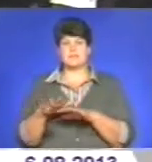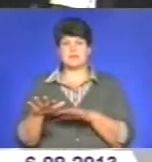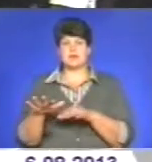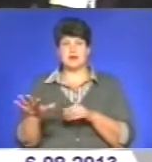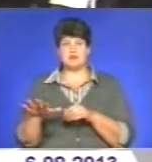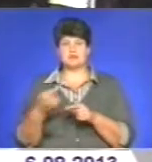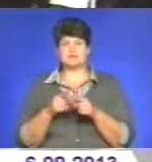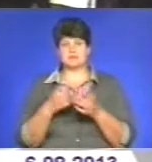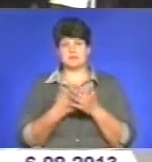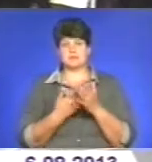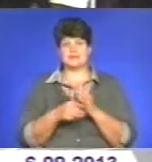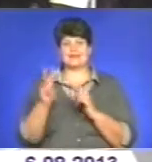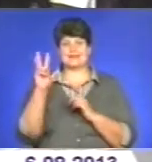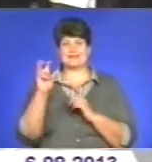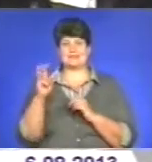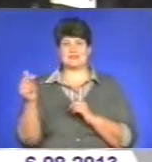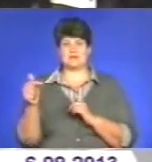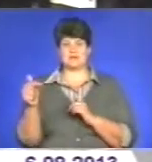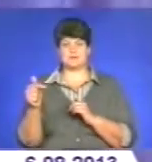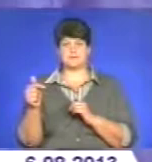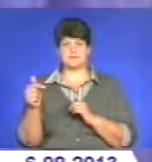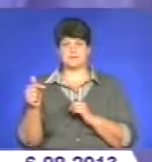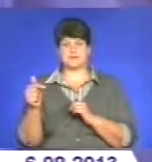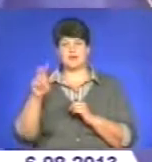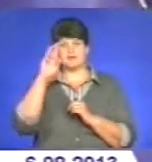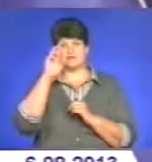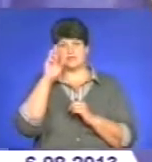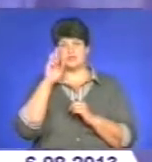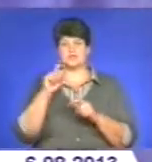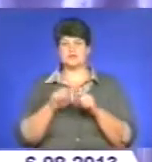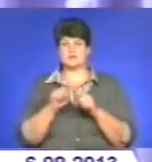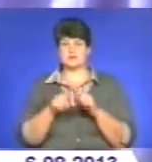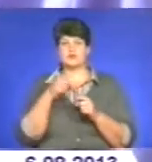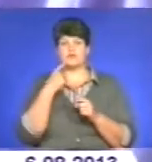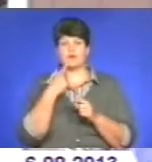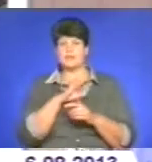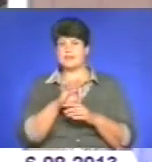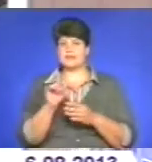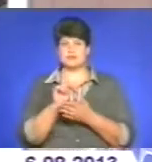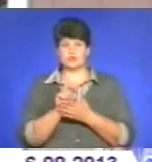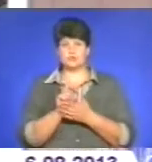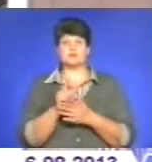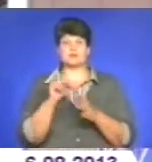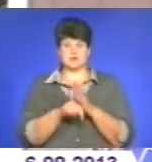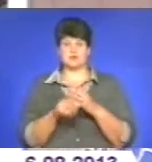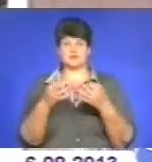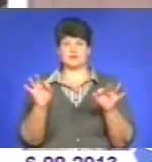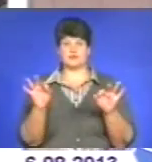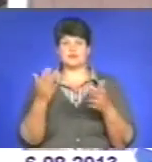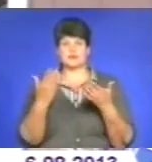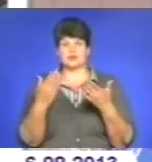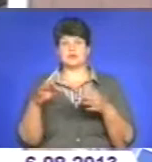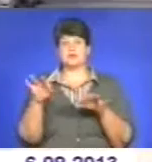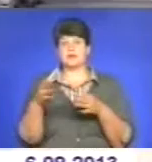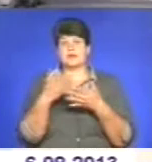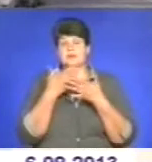А це щонайменше 300 гривень. У Державтоінспекції ж кажуть, що не заборонено, те дозволено. Отже, якщо на тротуарі